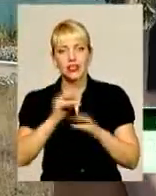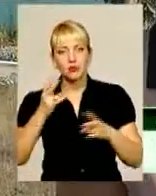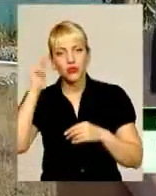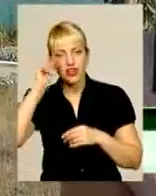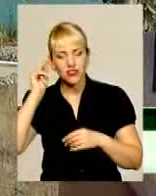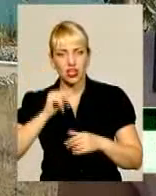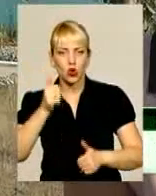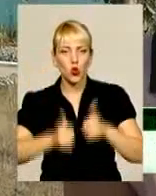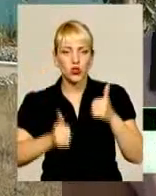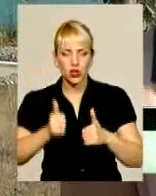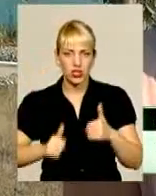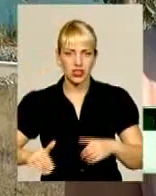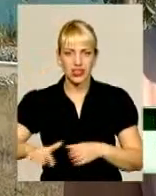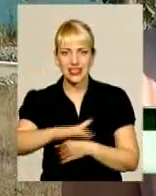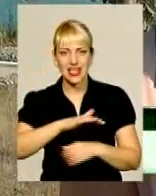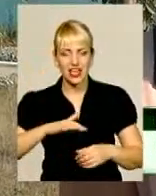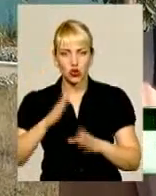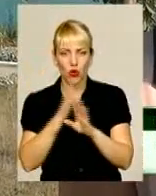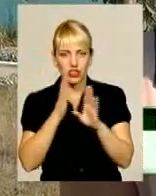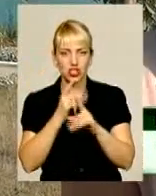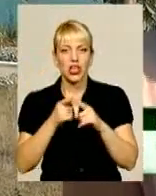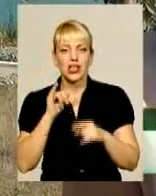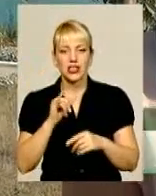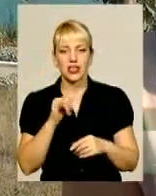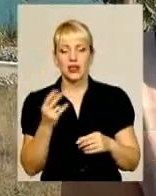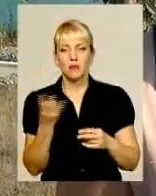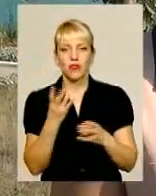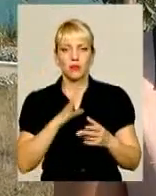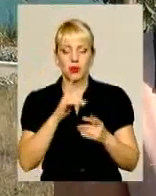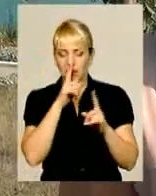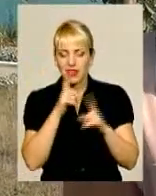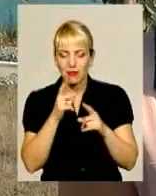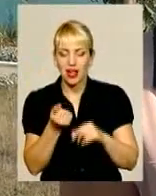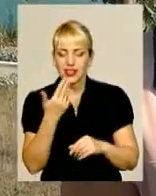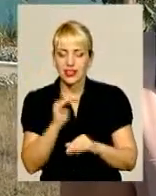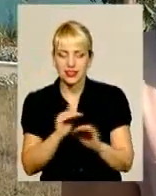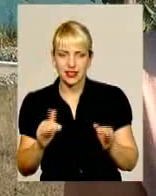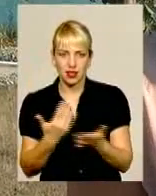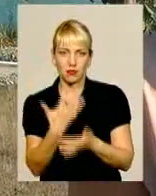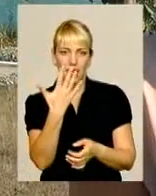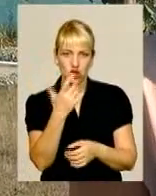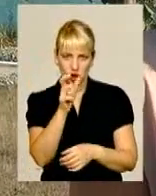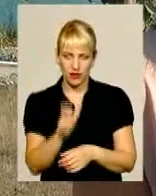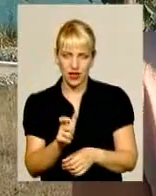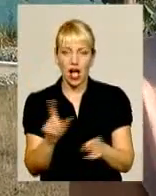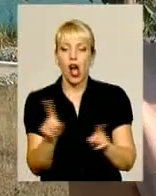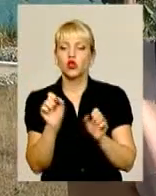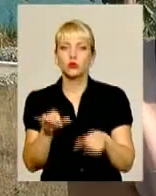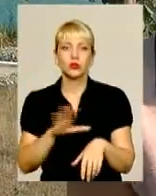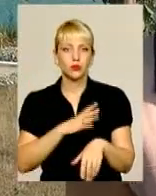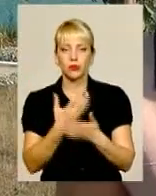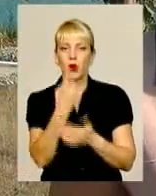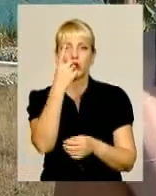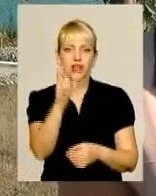повноцінний колектив, мінімальна кількість дітей в класі – 5 чоловік. А що ж може бути, якщо в класі один або двоє